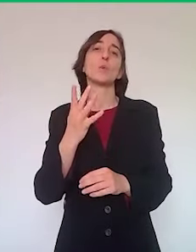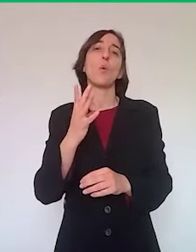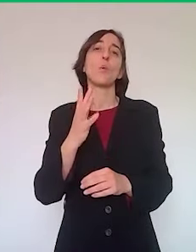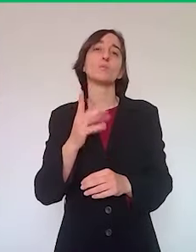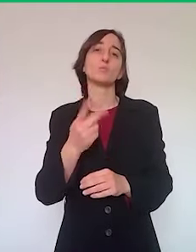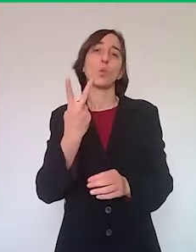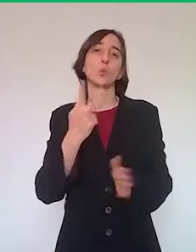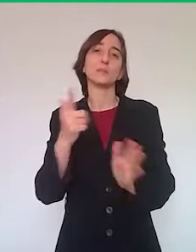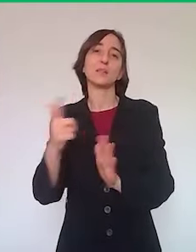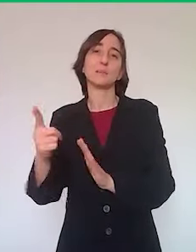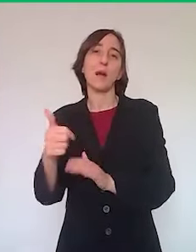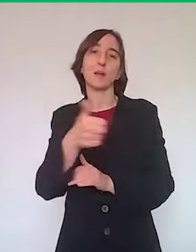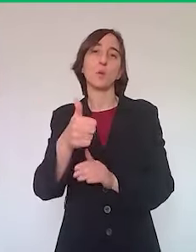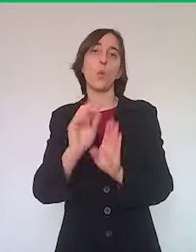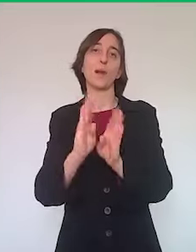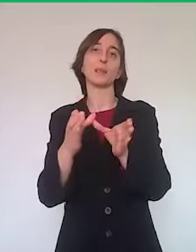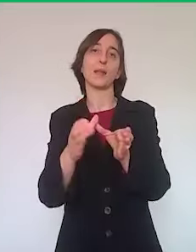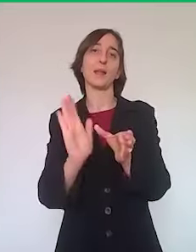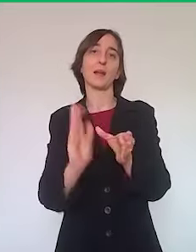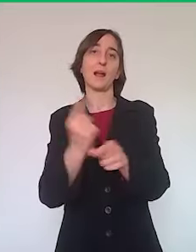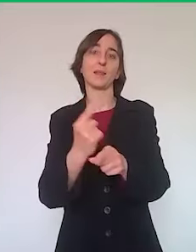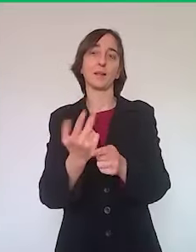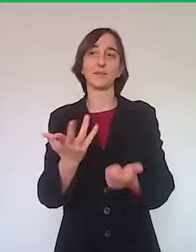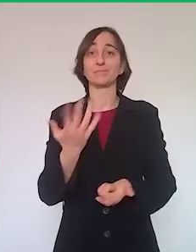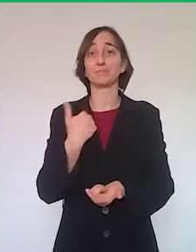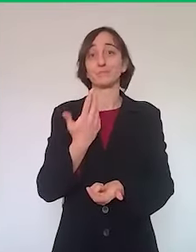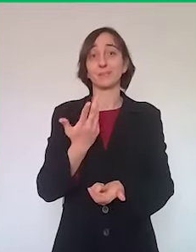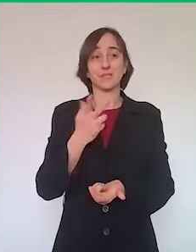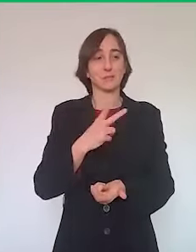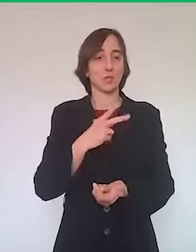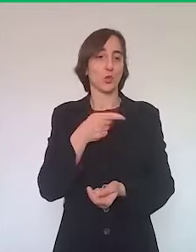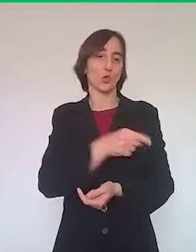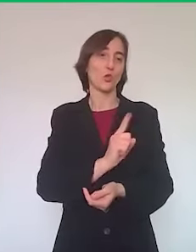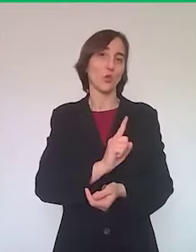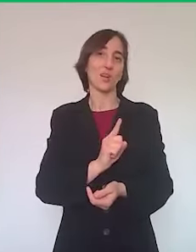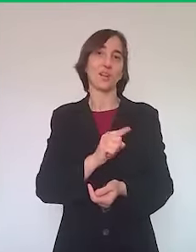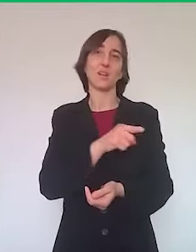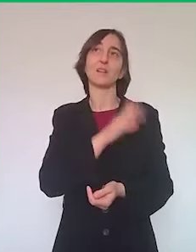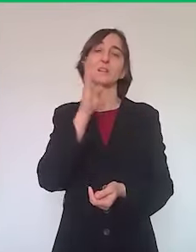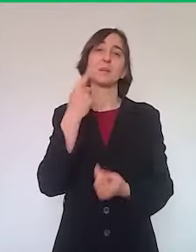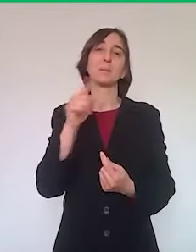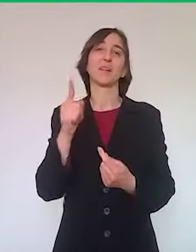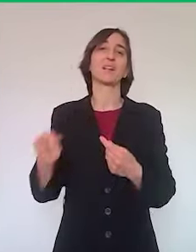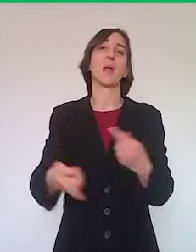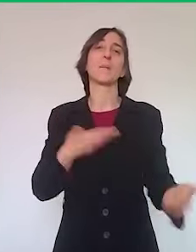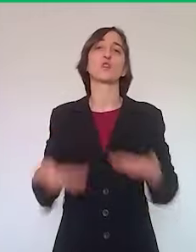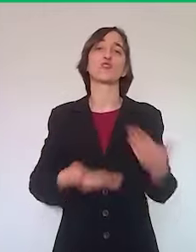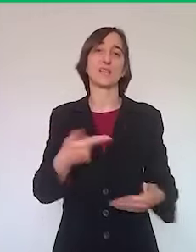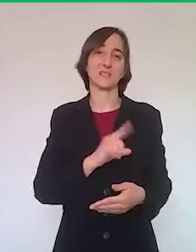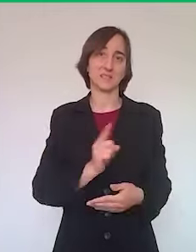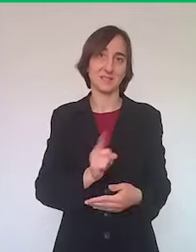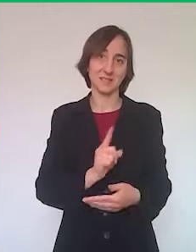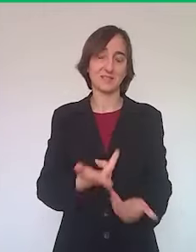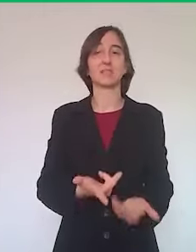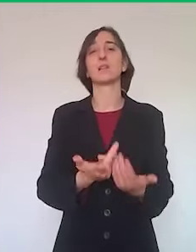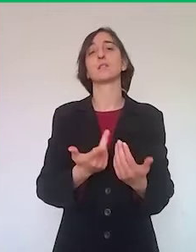condizioni di emergenza, ma spero anche che con il 4 di maggio si possa definire, non solo per il nostro paese, ma anche nelle